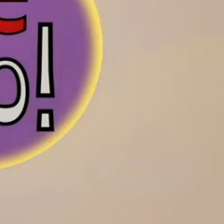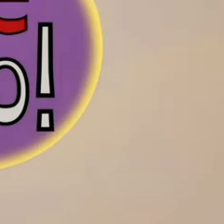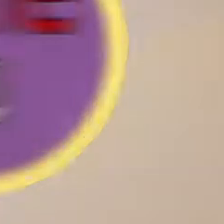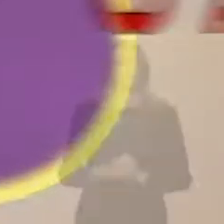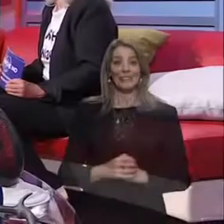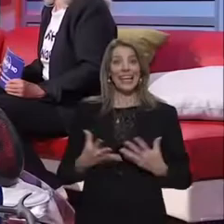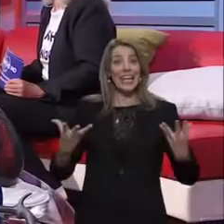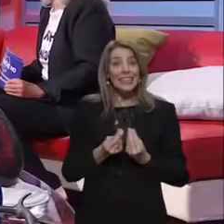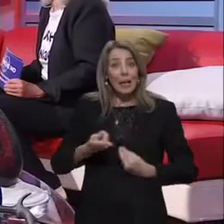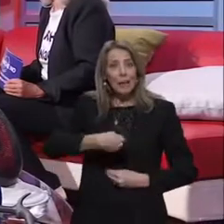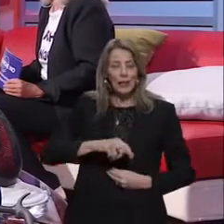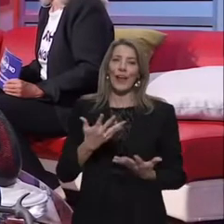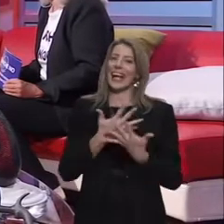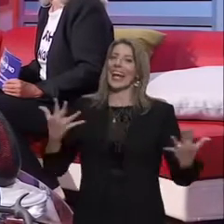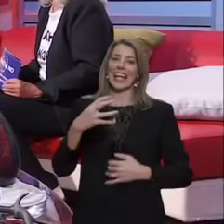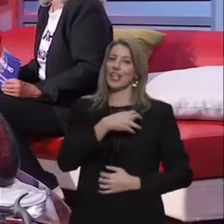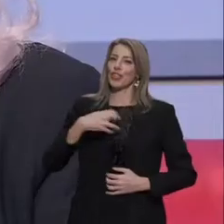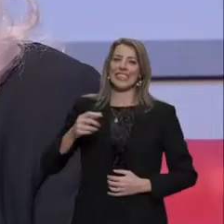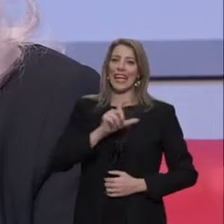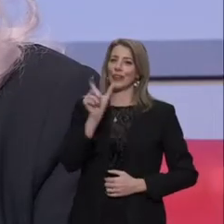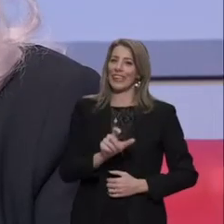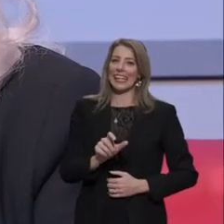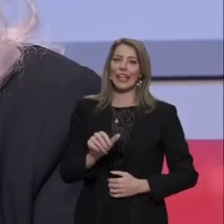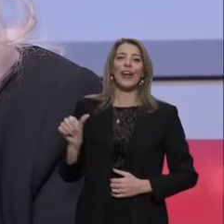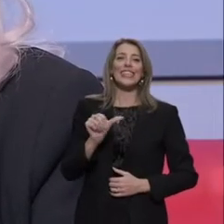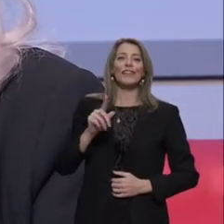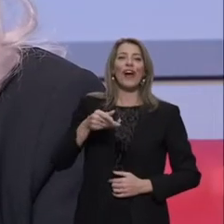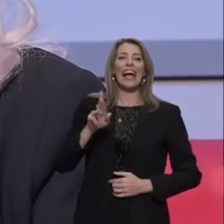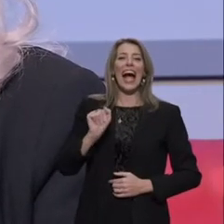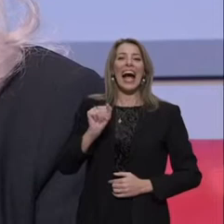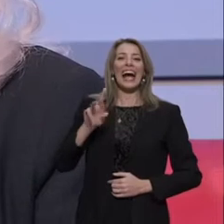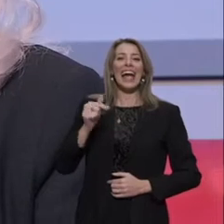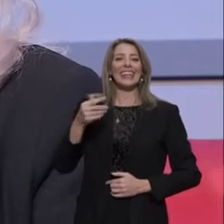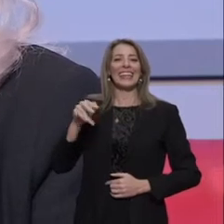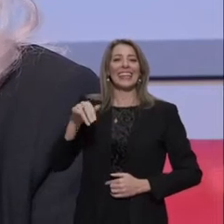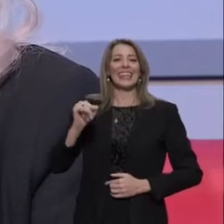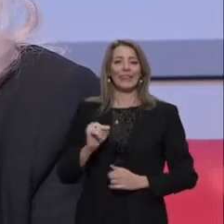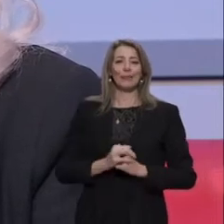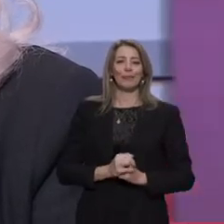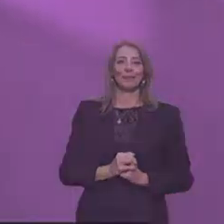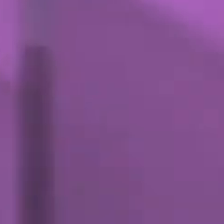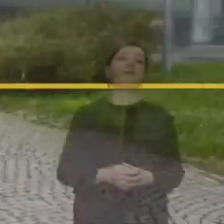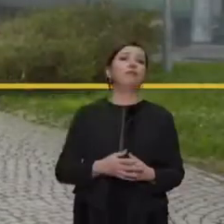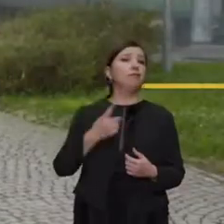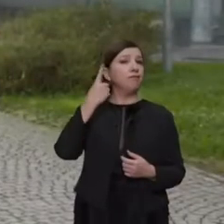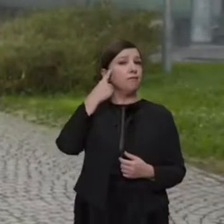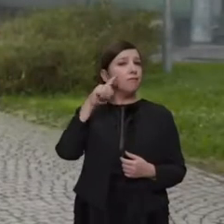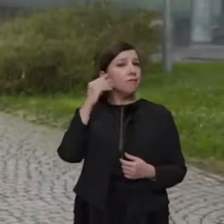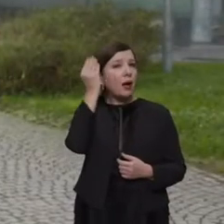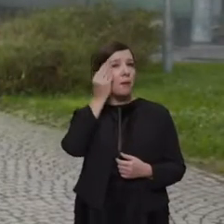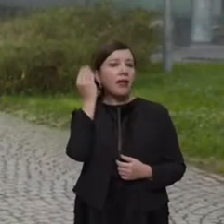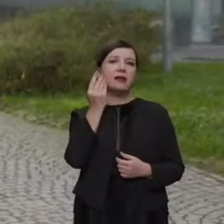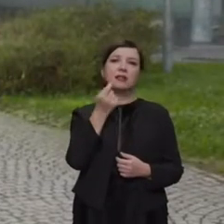Ed è con noi un grande, grandissimo scienziato italiano, Silvio Garattini. Quando si